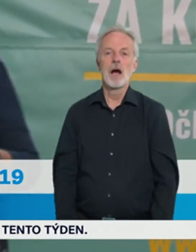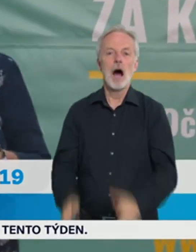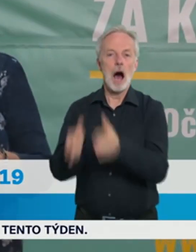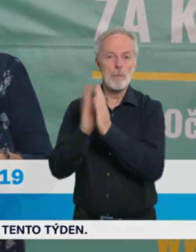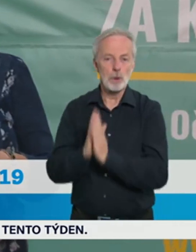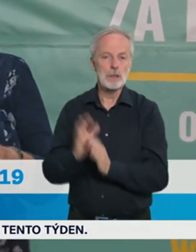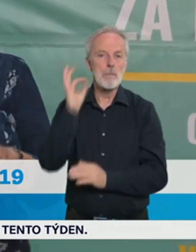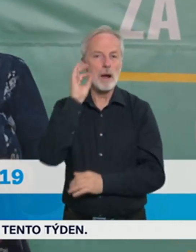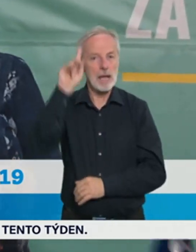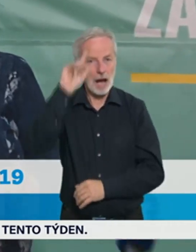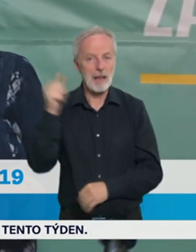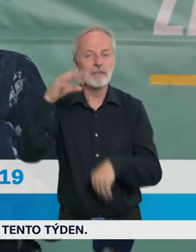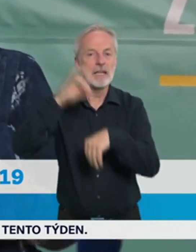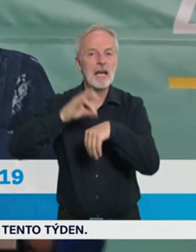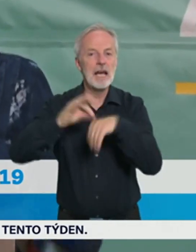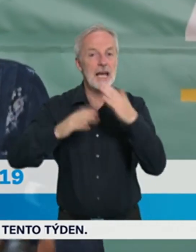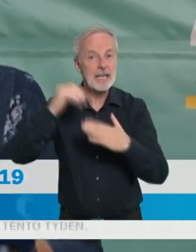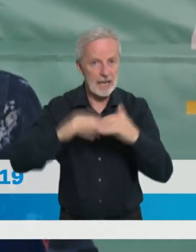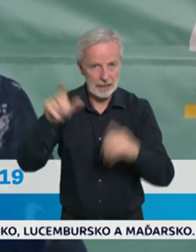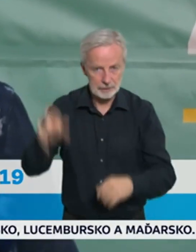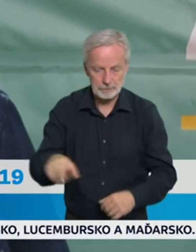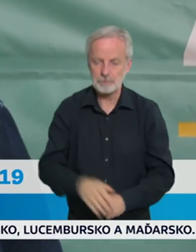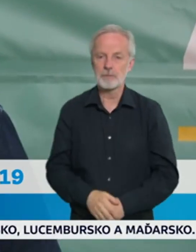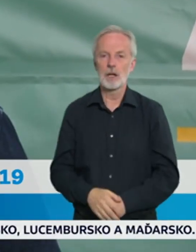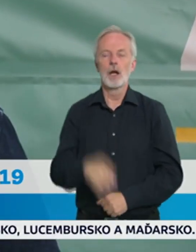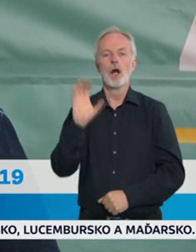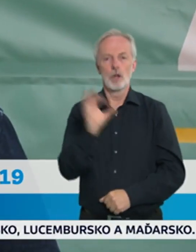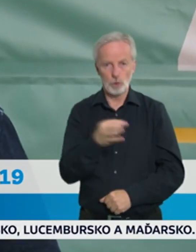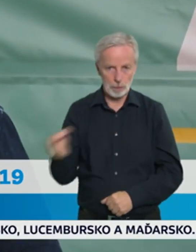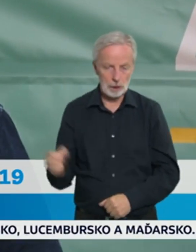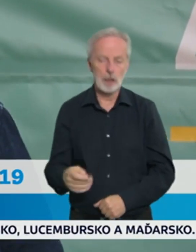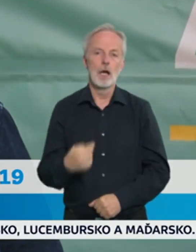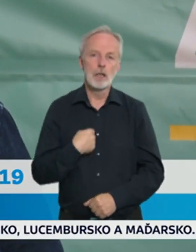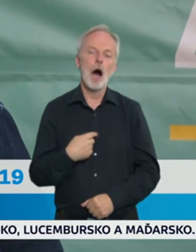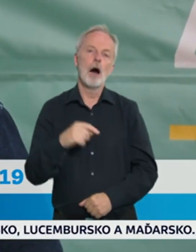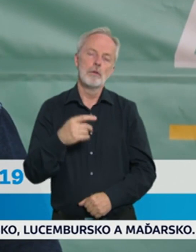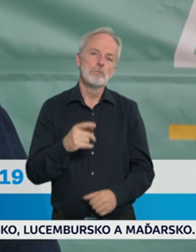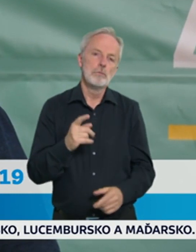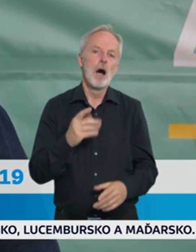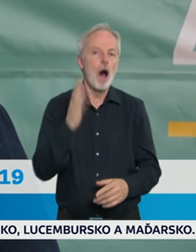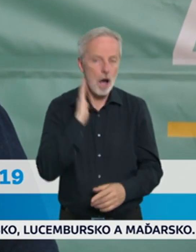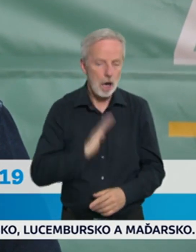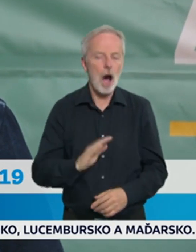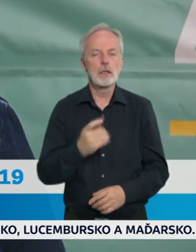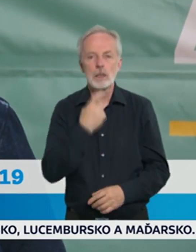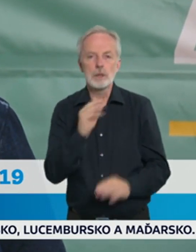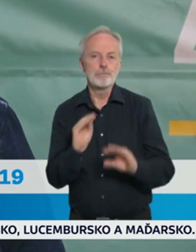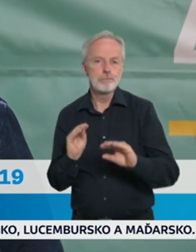Dobré odpoledne, dámy a pánové. Já bych informace pana ministra ráda doplnila o některé další